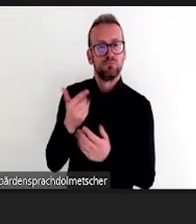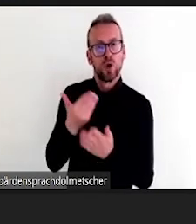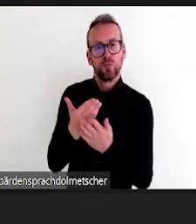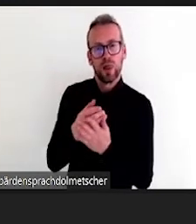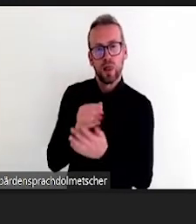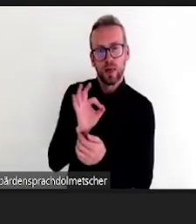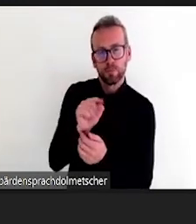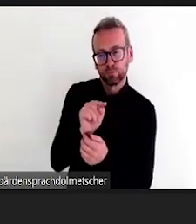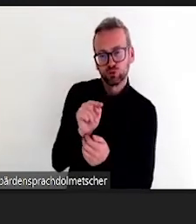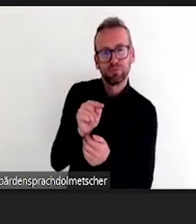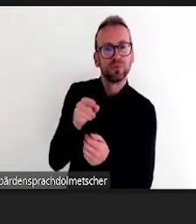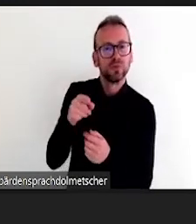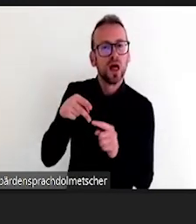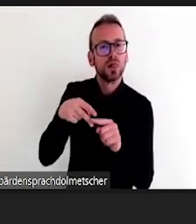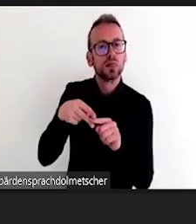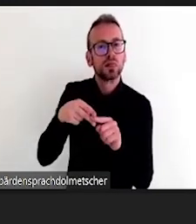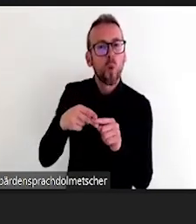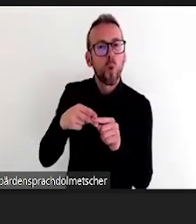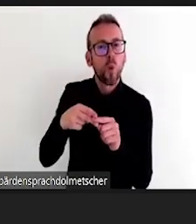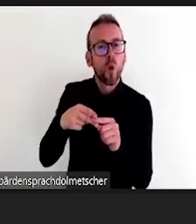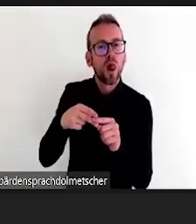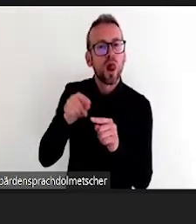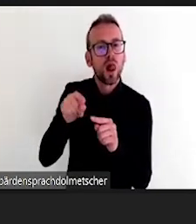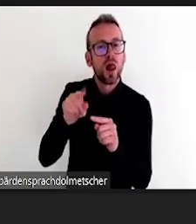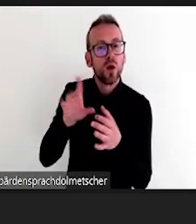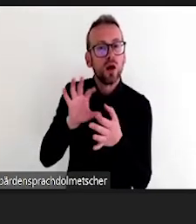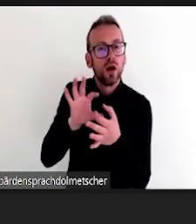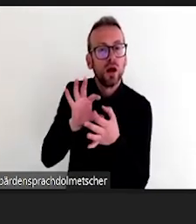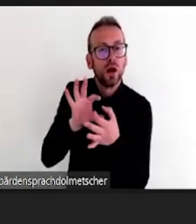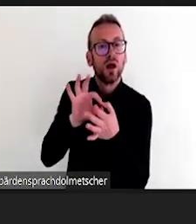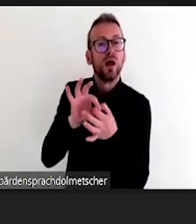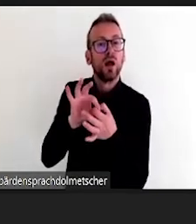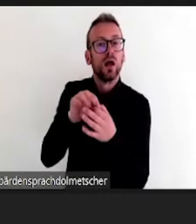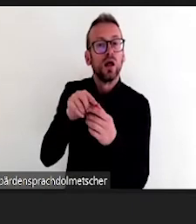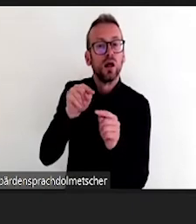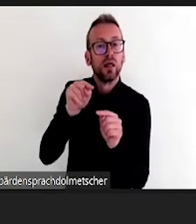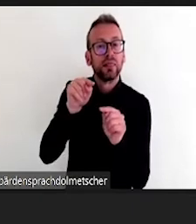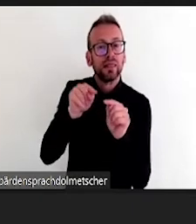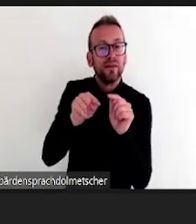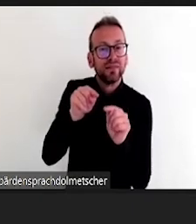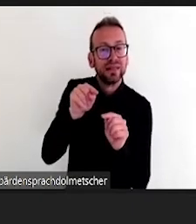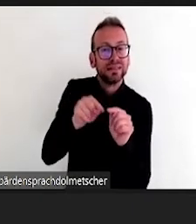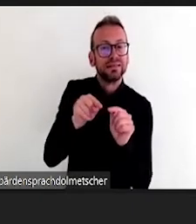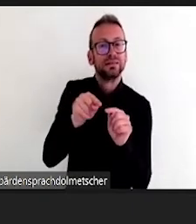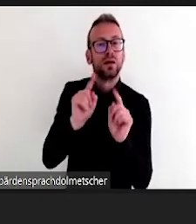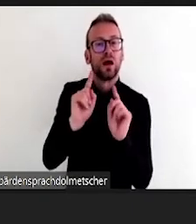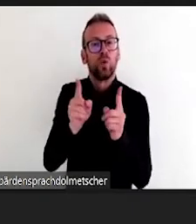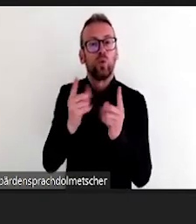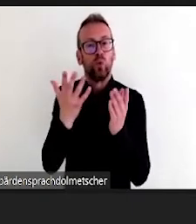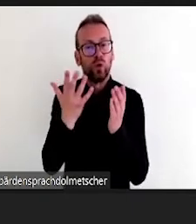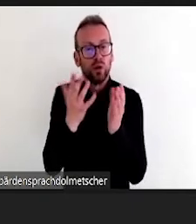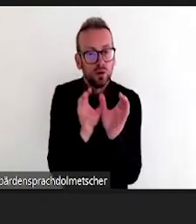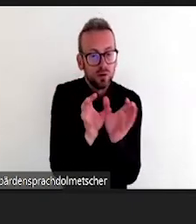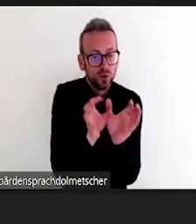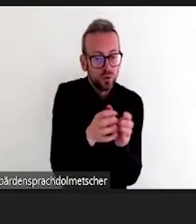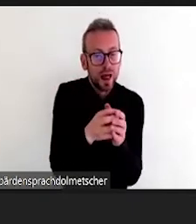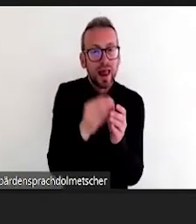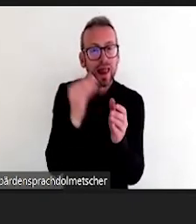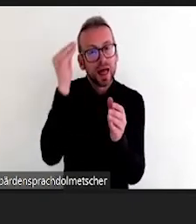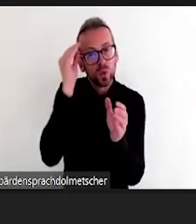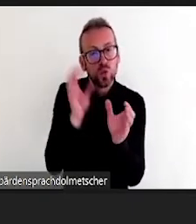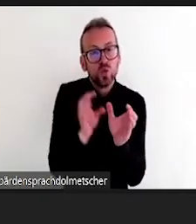Ebene Organisation, Mediennutzung zur Organisation von Lehrbetrieb, Tätigkeiten, Verwaltung, Evaluation und Vernetzung.